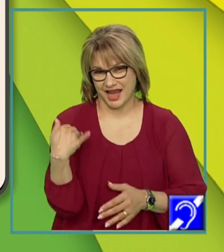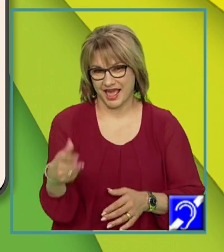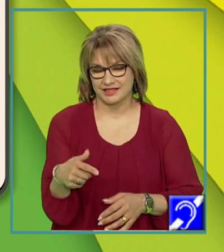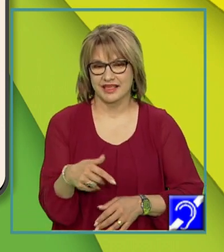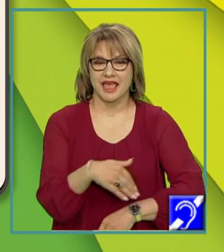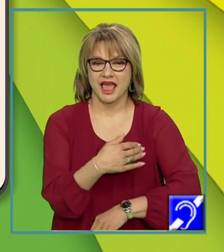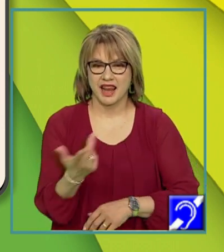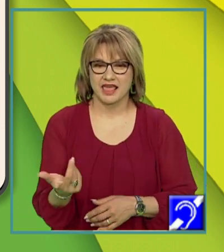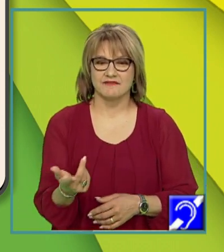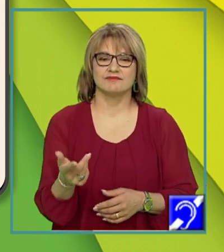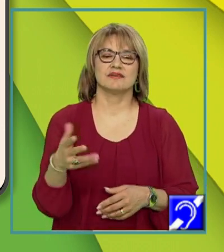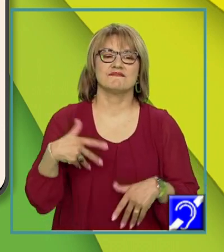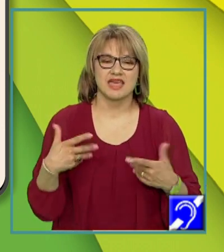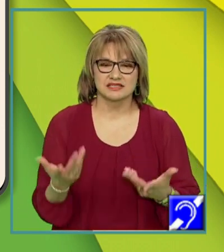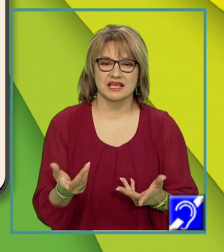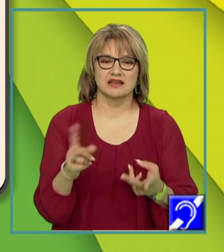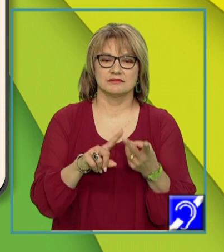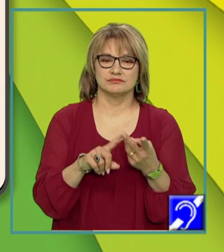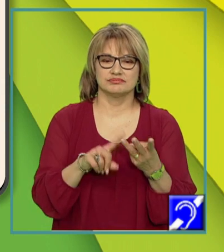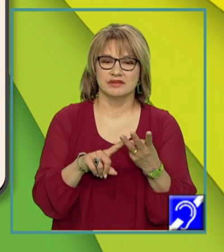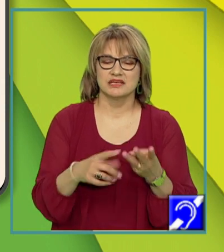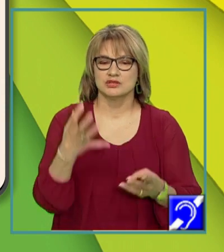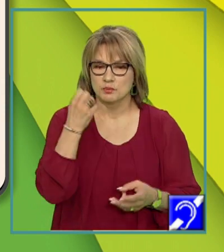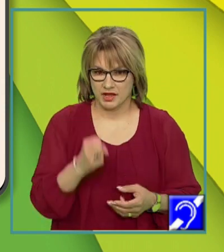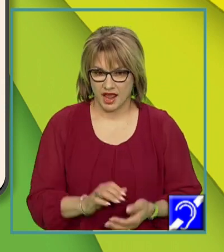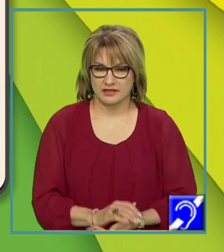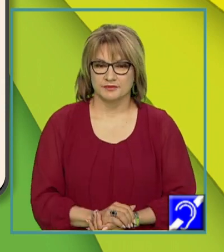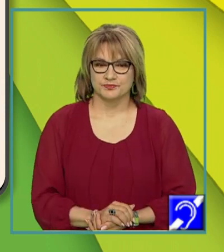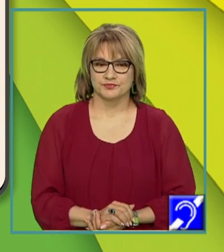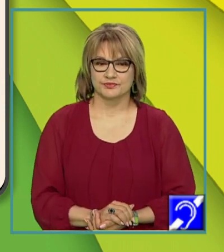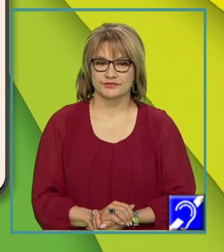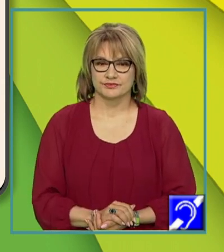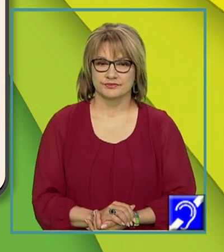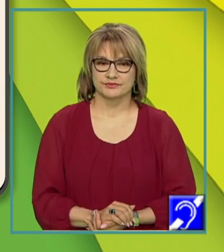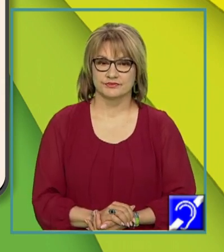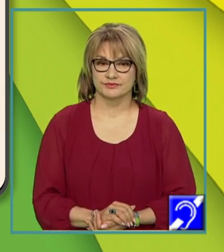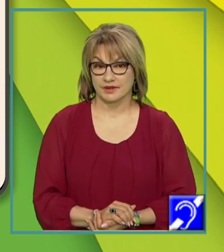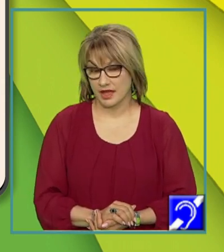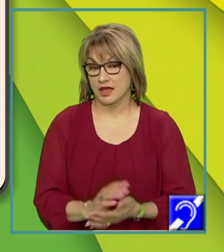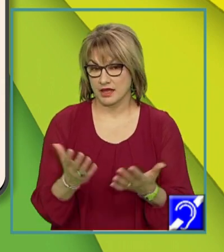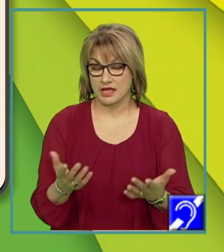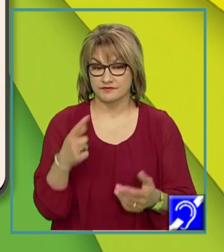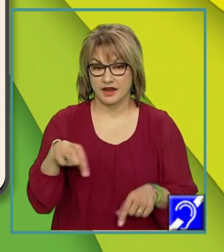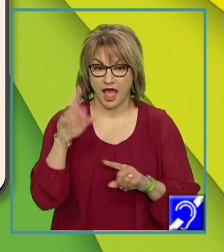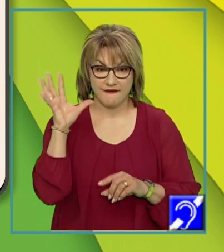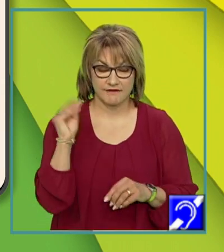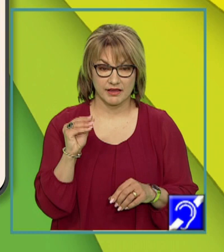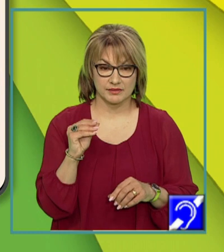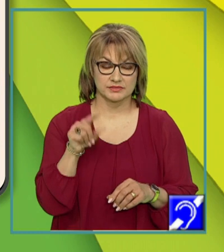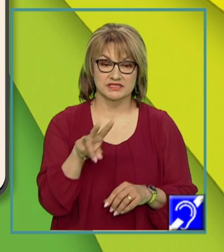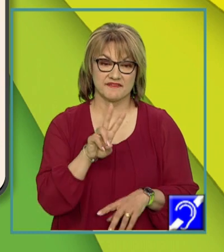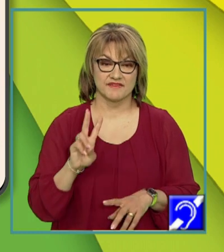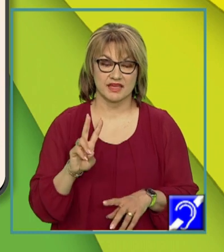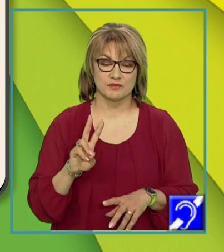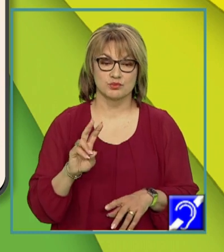elev, veselă și supărat. Astfel aflăm că verbul